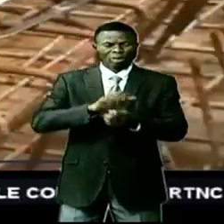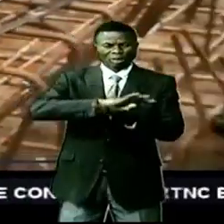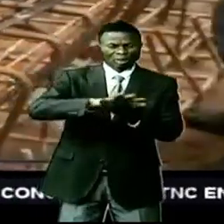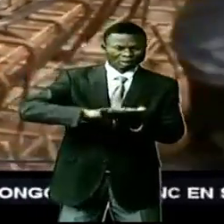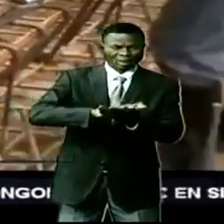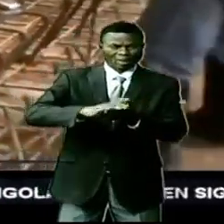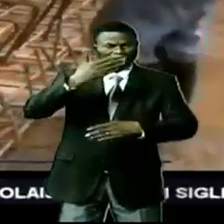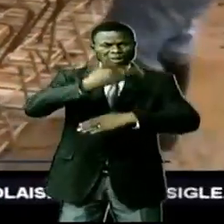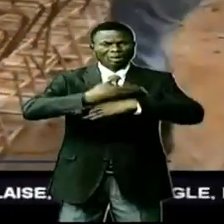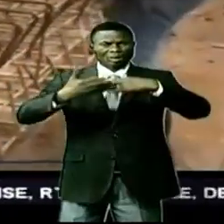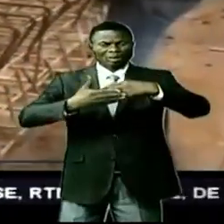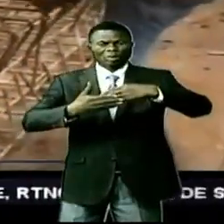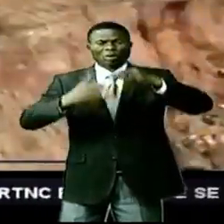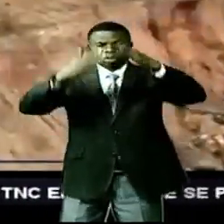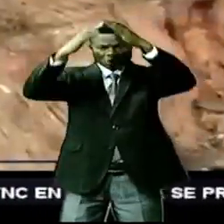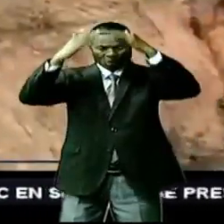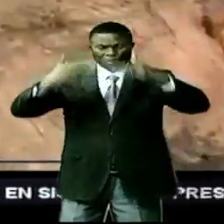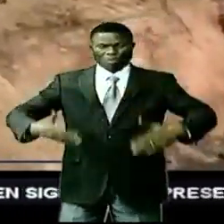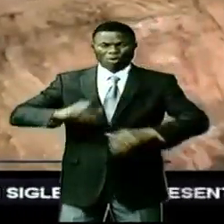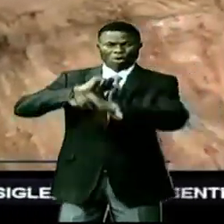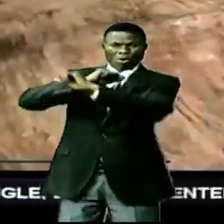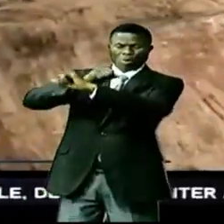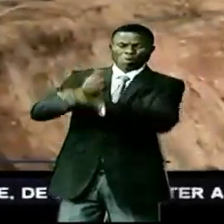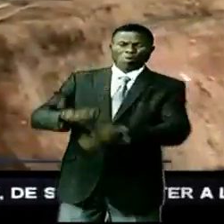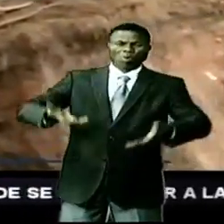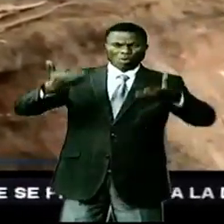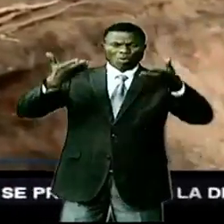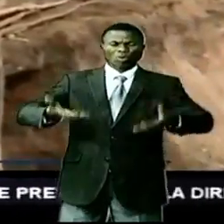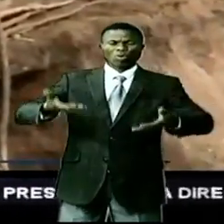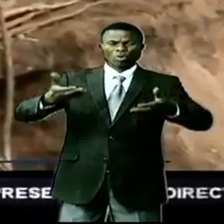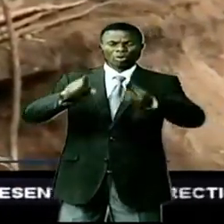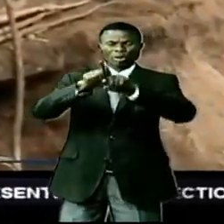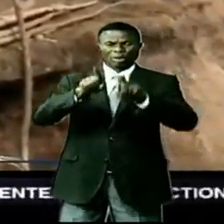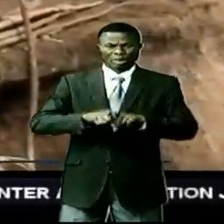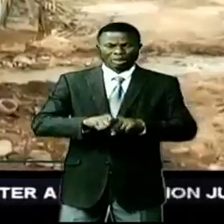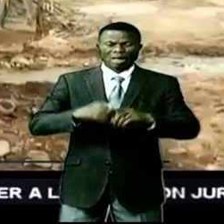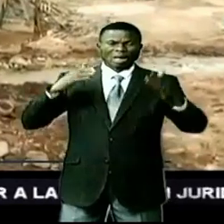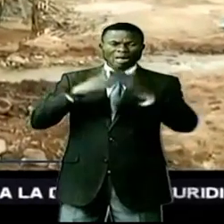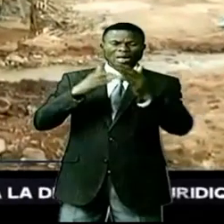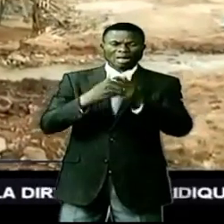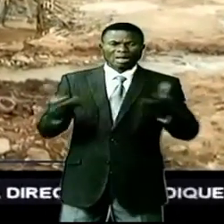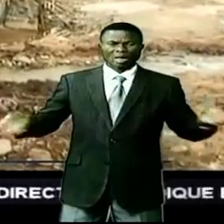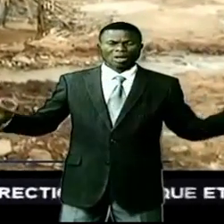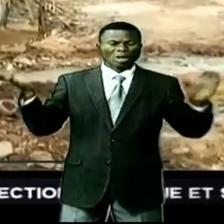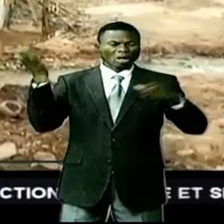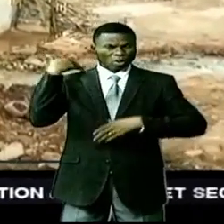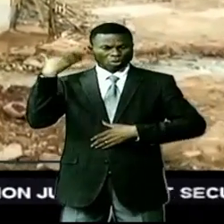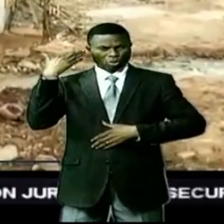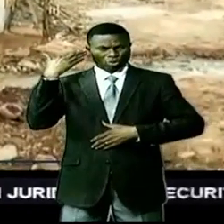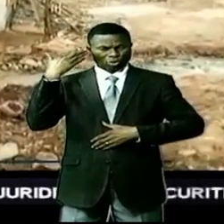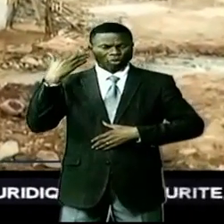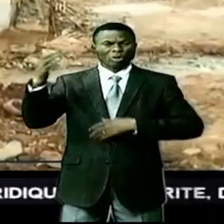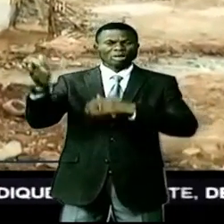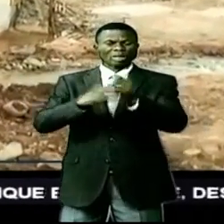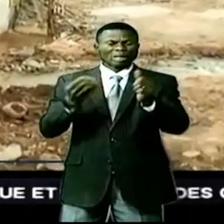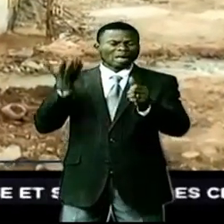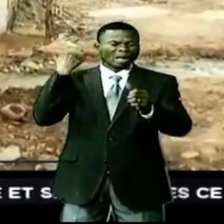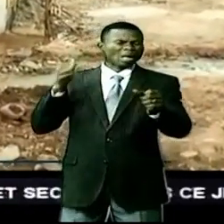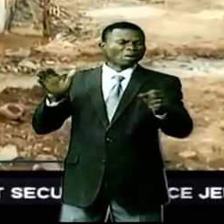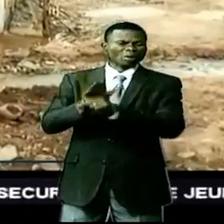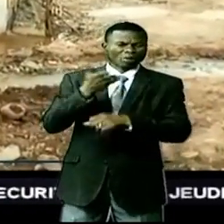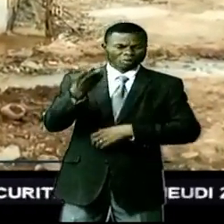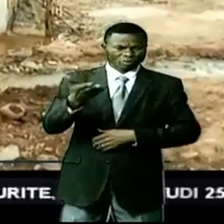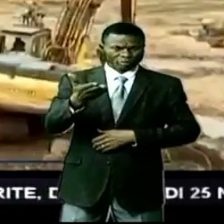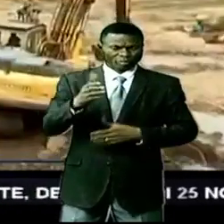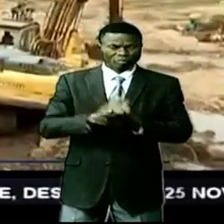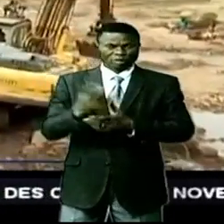et de construction des murs de protection des cuillets de l'ouvrage menacés par les eaux de la rivière en débordement de son lit. Entre